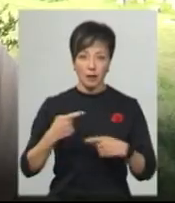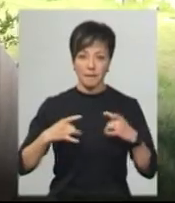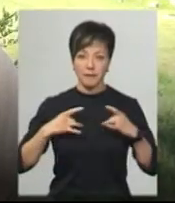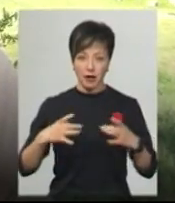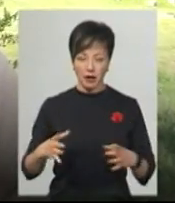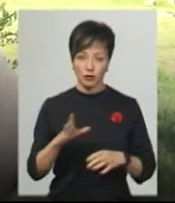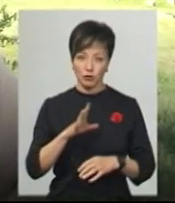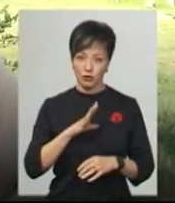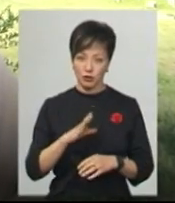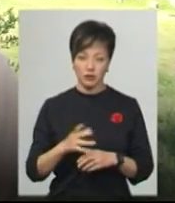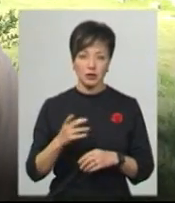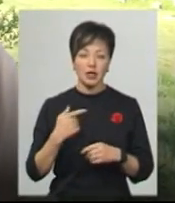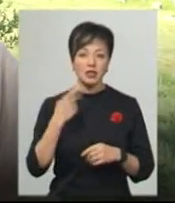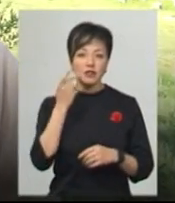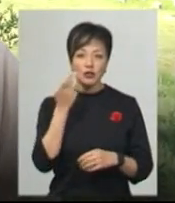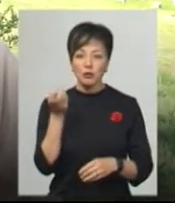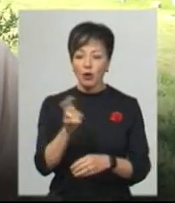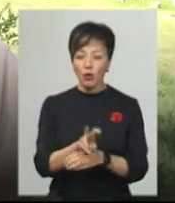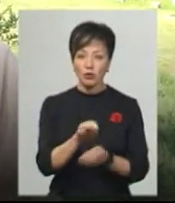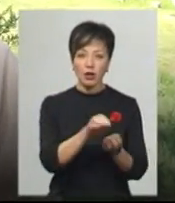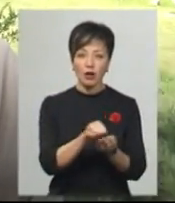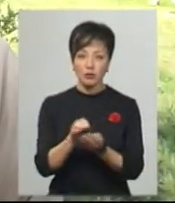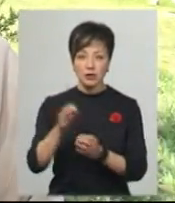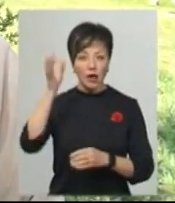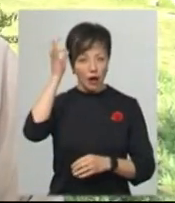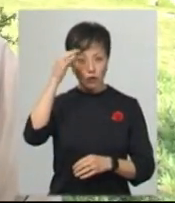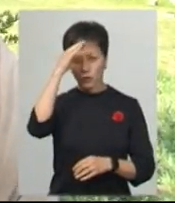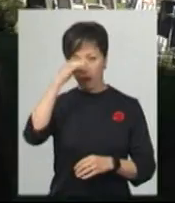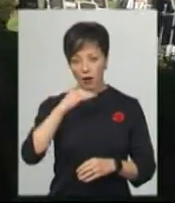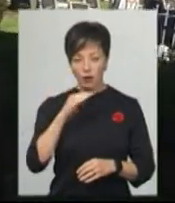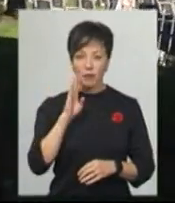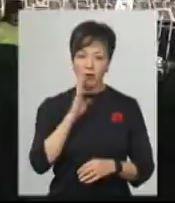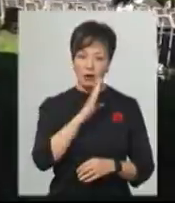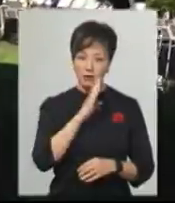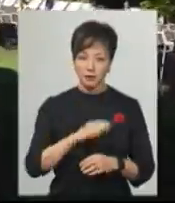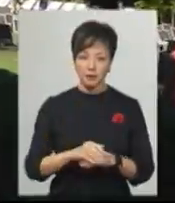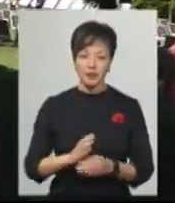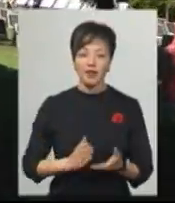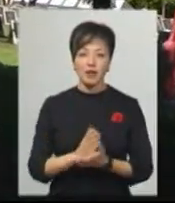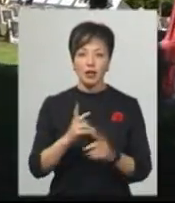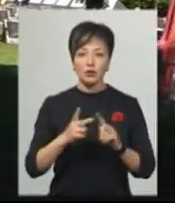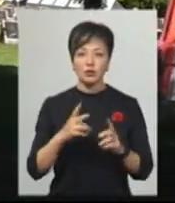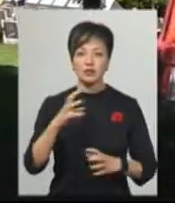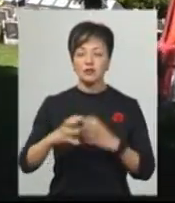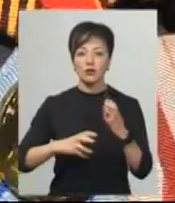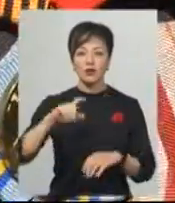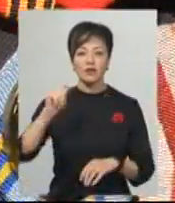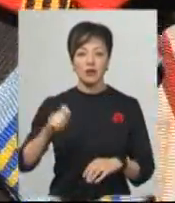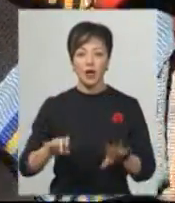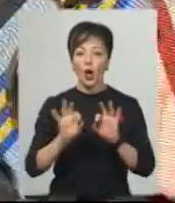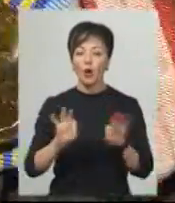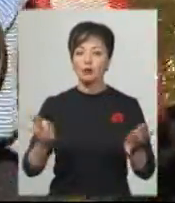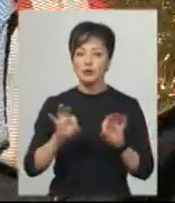Для мене це завжди свято було. Я завжди приходжу на кладовище. Згадую батька, маму. Ветеран Другої світової війни Григорій Атаманюк